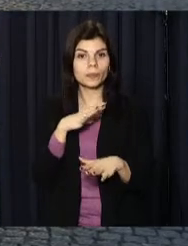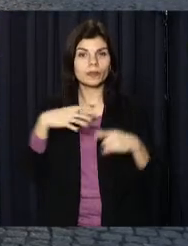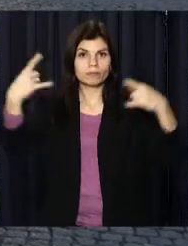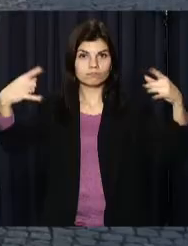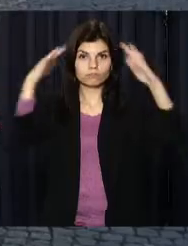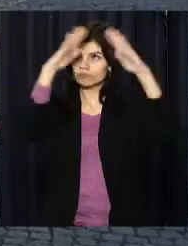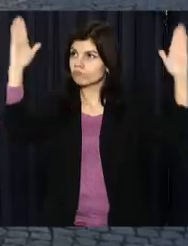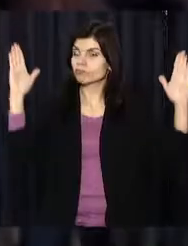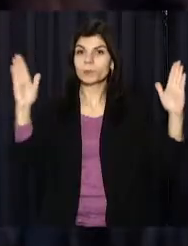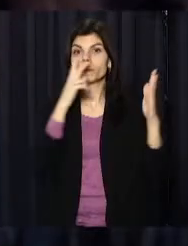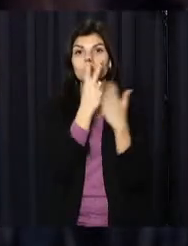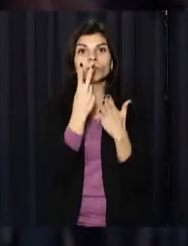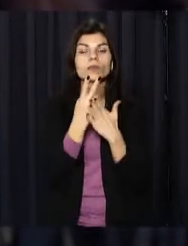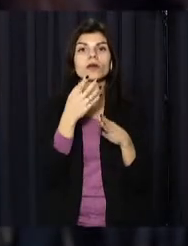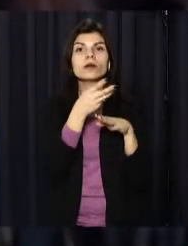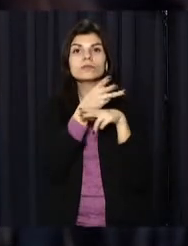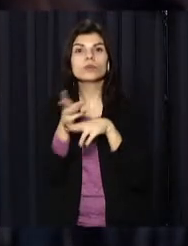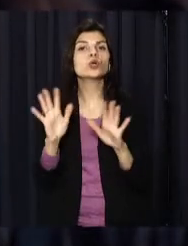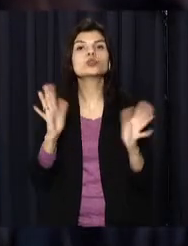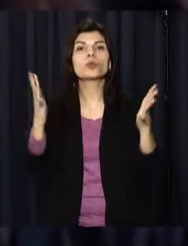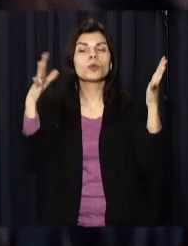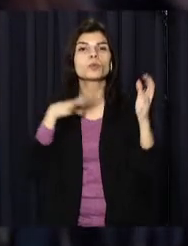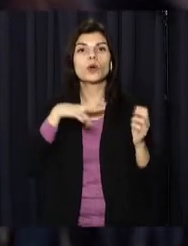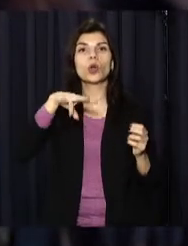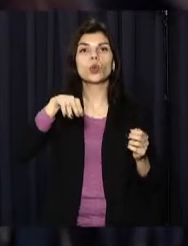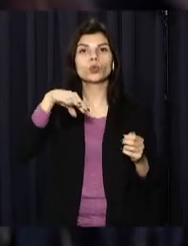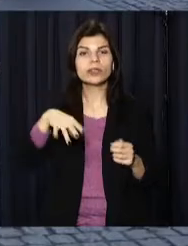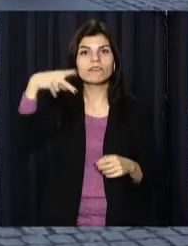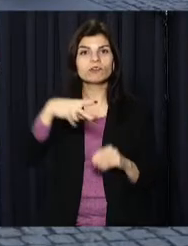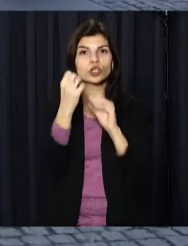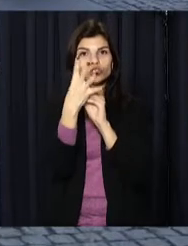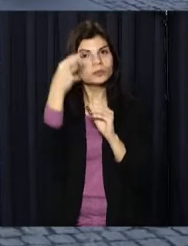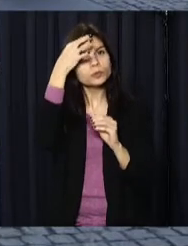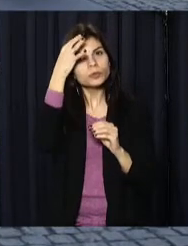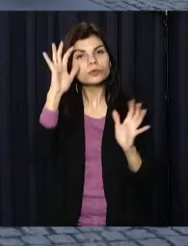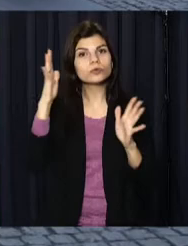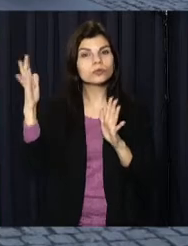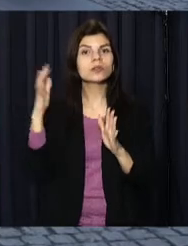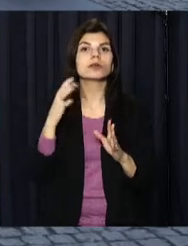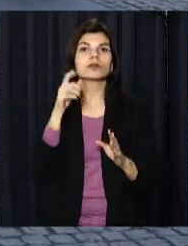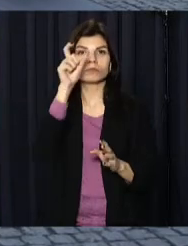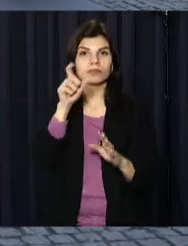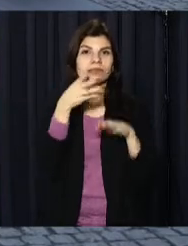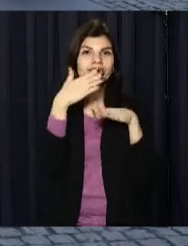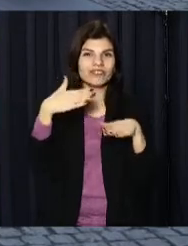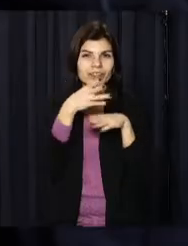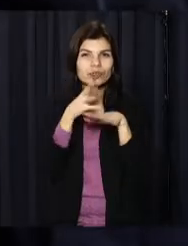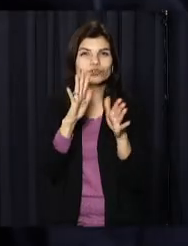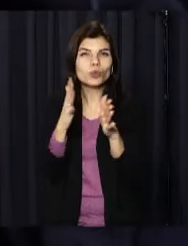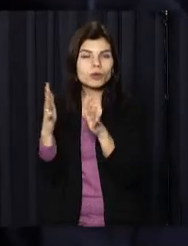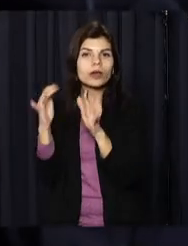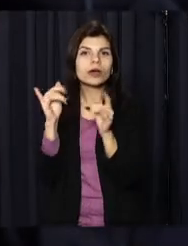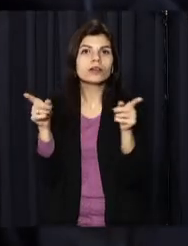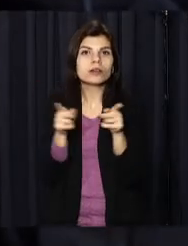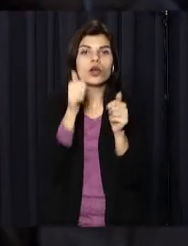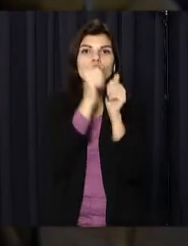екрани, на яких показали хроніку подій на Майдані в лютому 2014-го. Світлини загиблих героїв та розповіли стислу